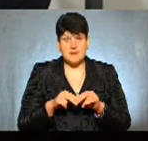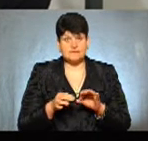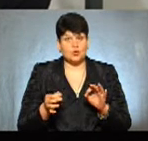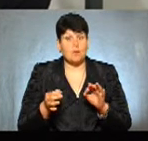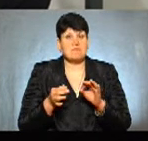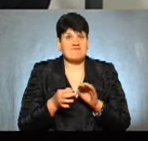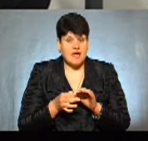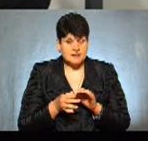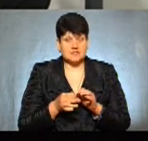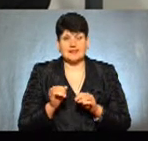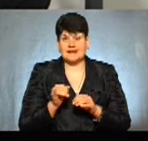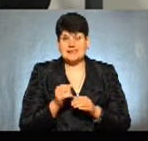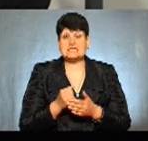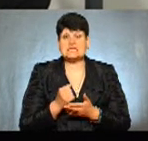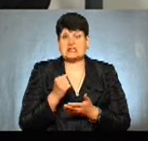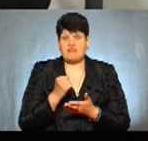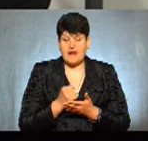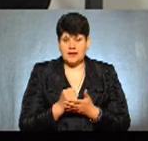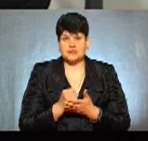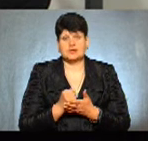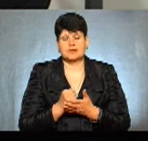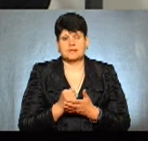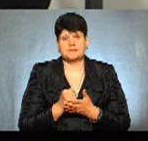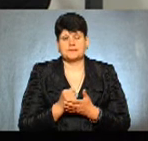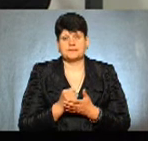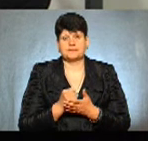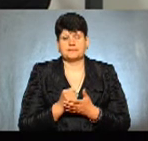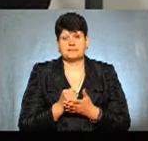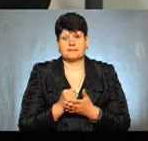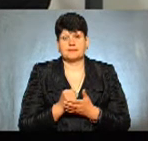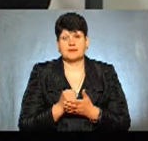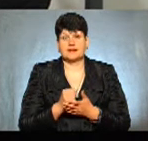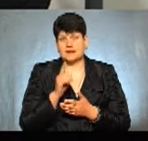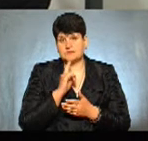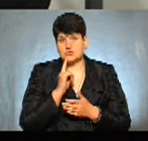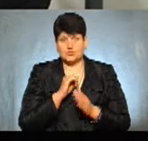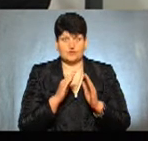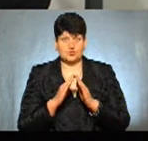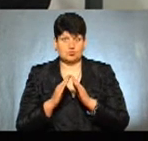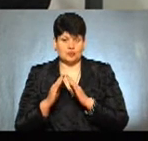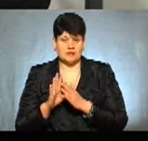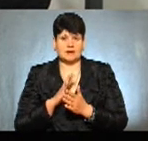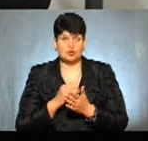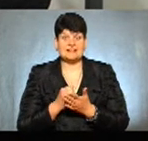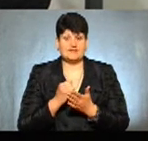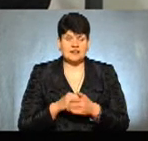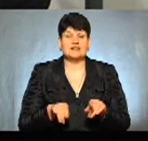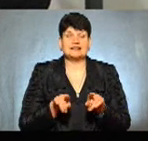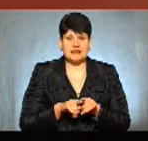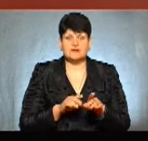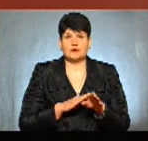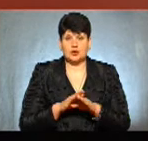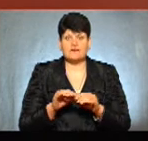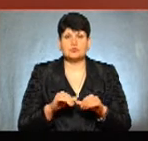'язки і затверджених прототипи тимчасових споруд, які були затверджені теж виконавчим